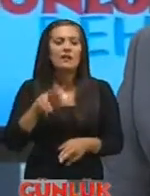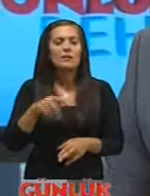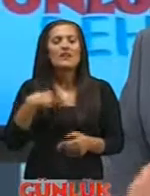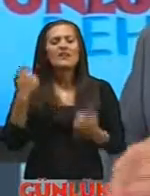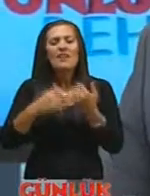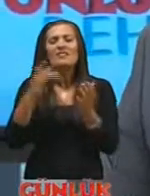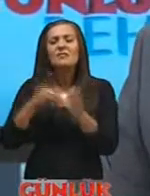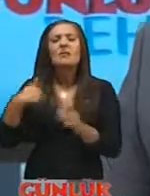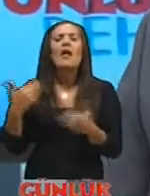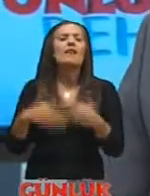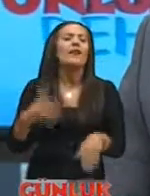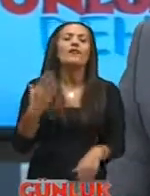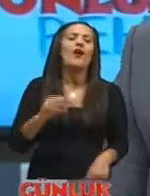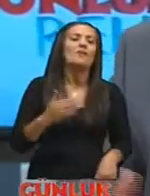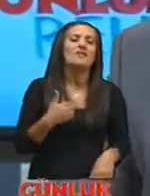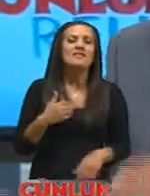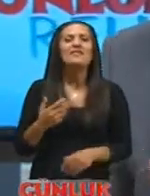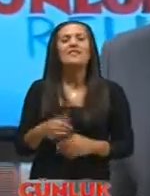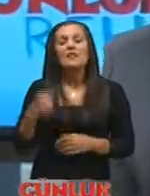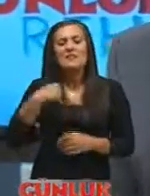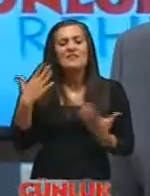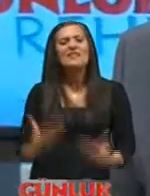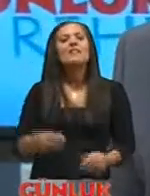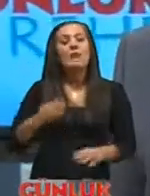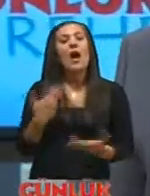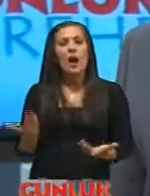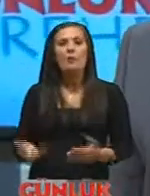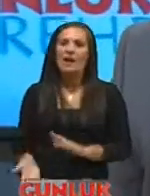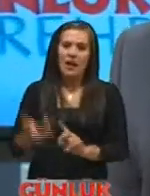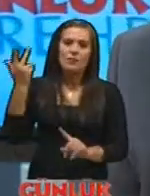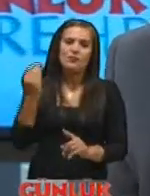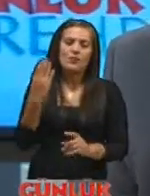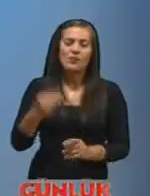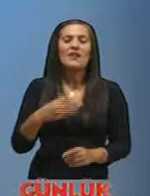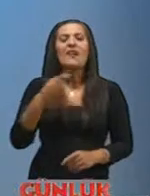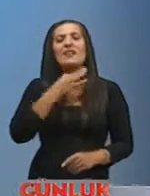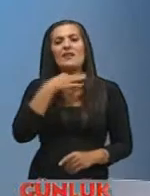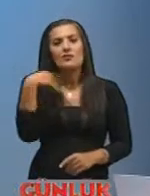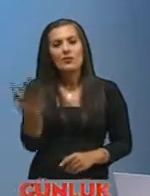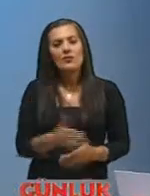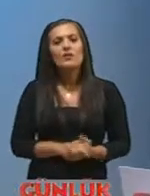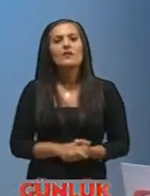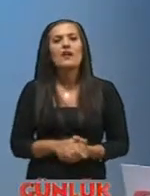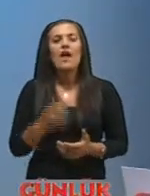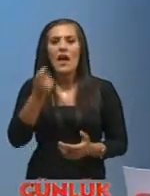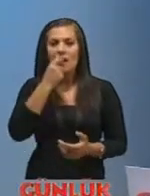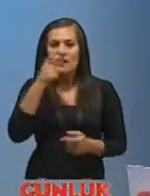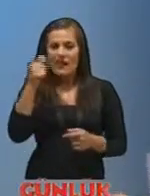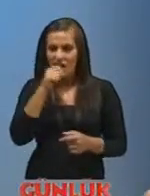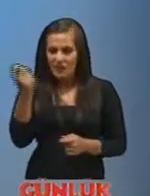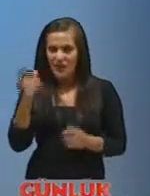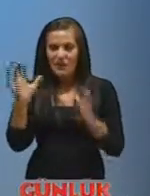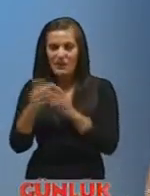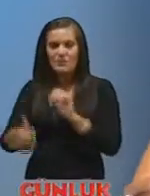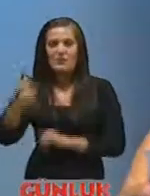cezaları falan bizi engellemez engellemez yıldırmaz ama kalkması güzel olur tabii sağ olun var olun teşekkür ediyoruz çok teşekkür ediyoruz Ankara itfaiye